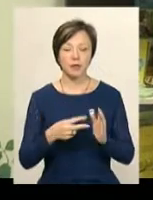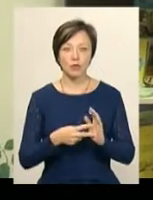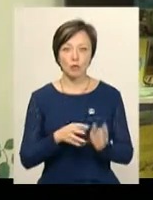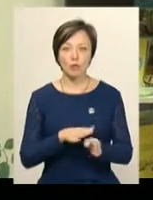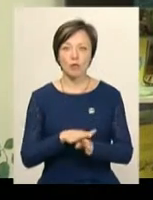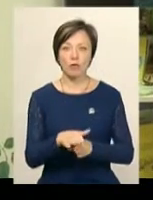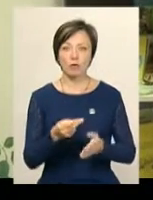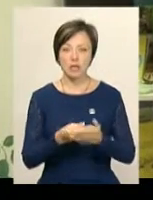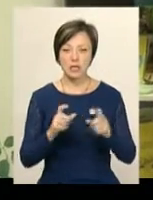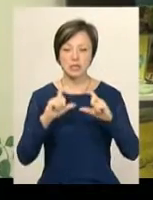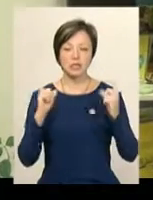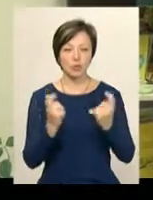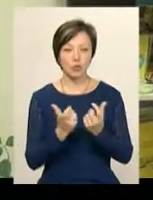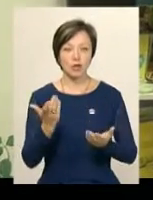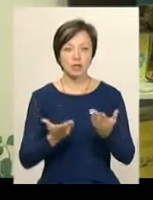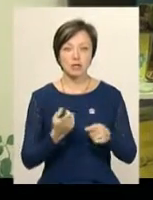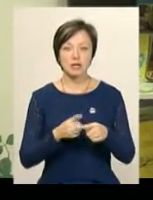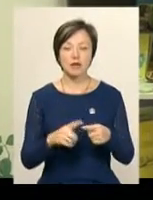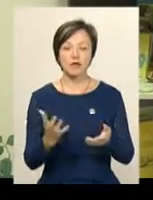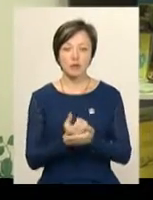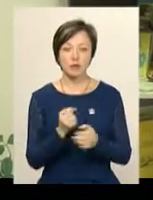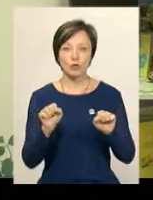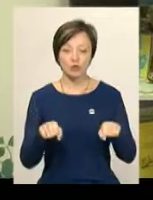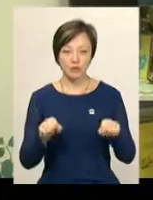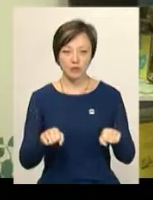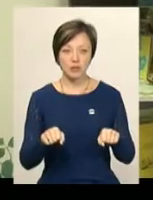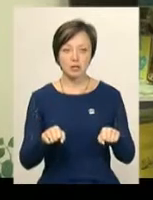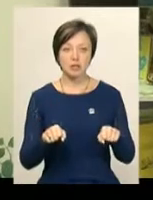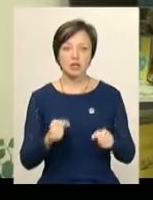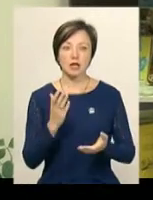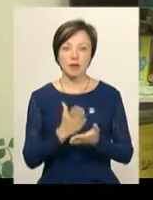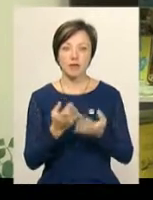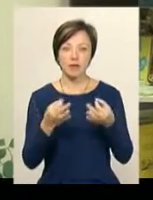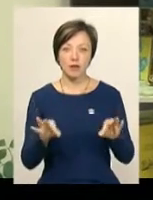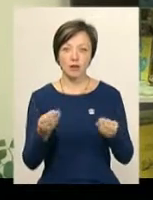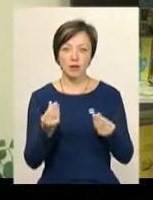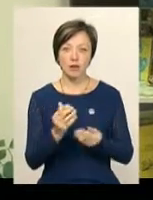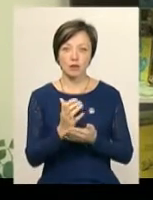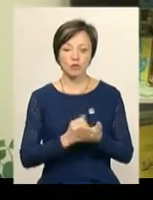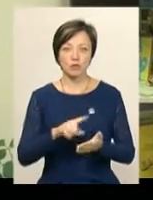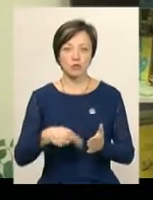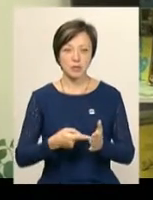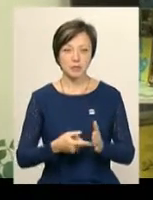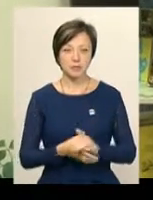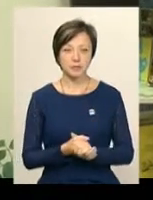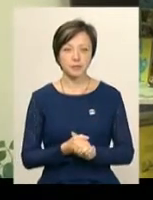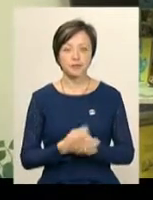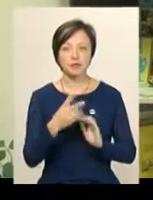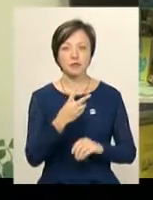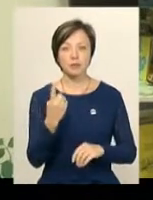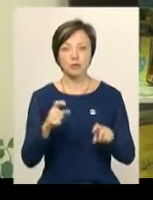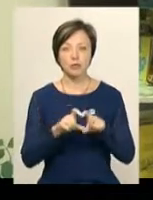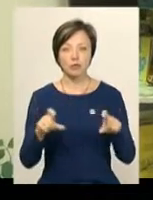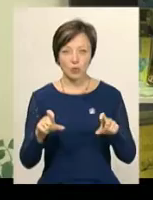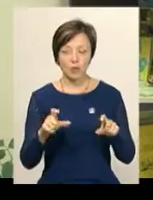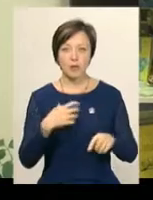повноцінний стадіон, якщо це вийде і буде можливим за наявності вільного фінансового ресурсу в місті. 21-та школа